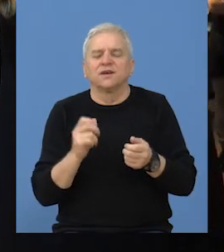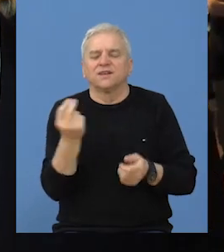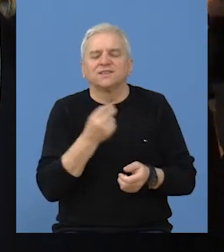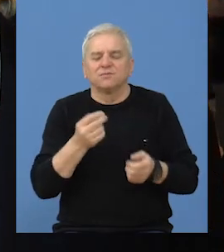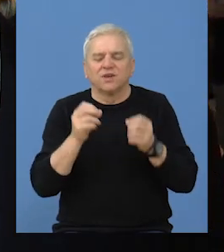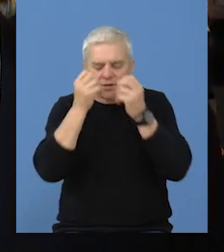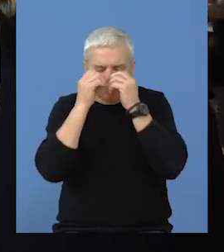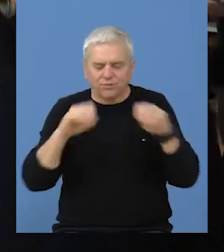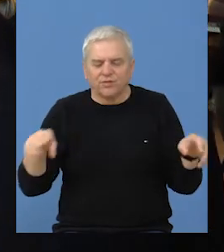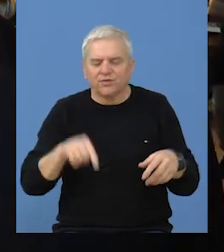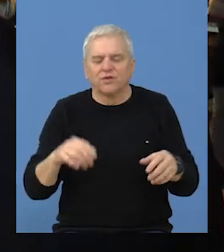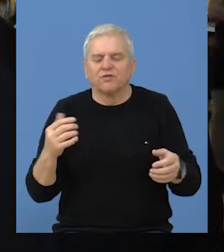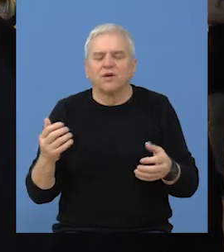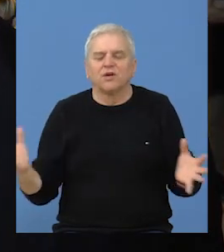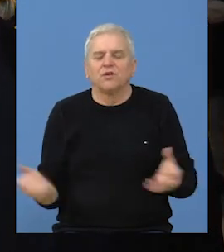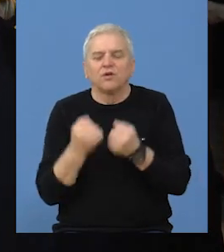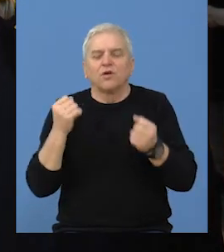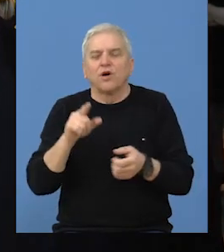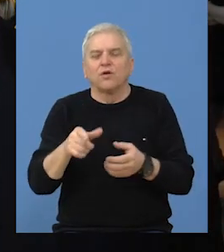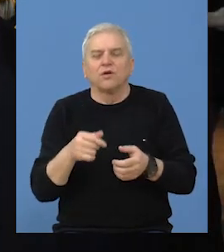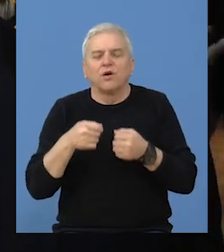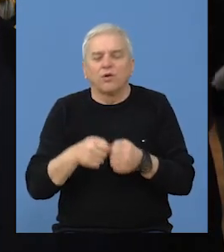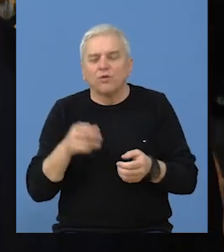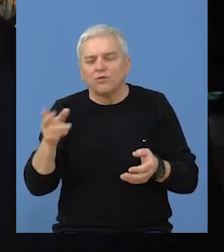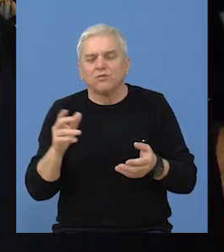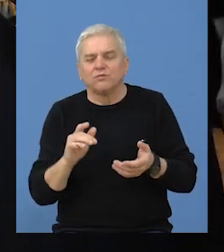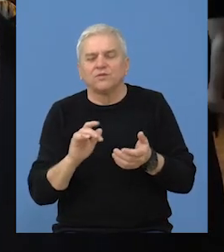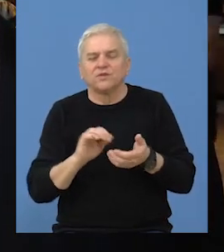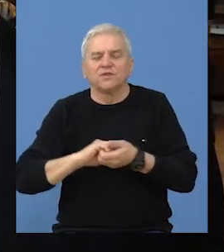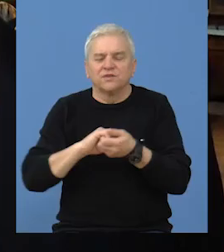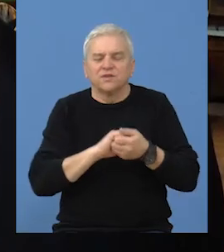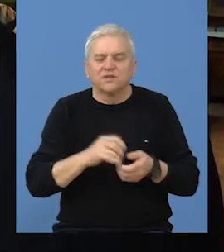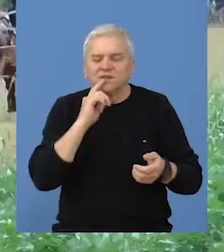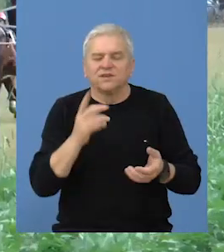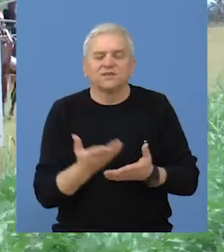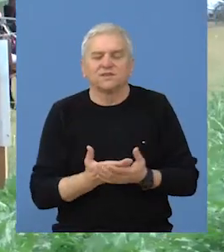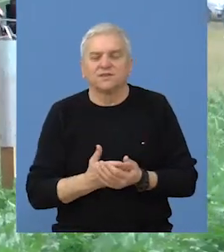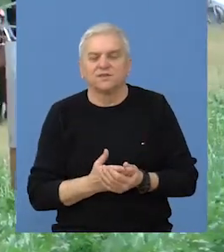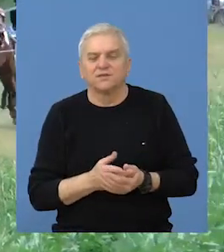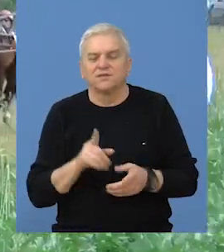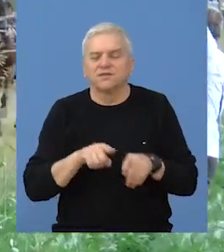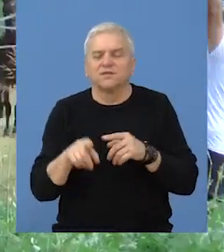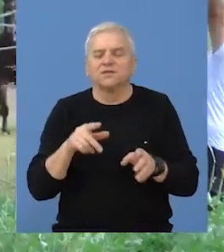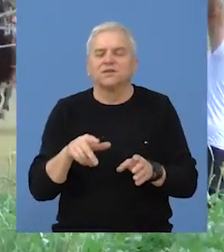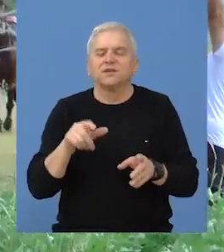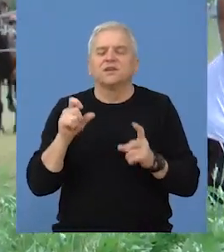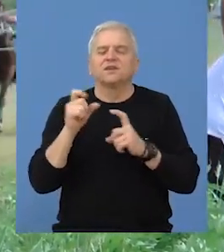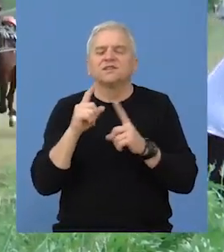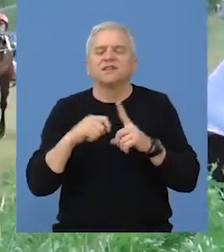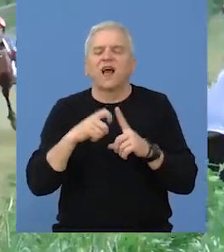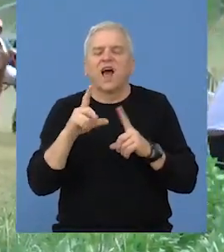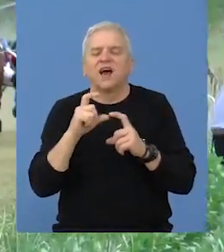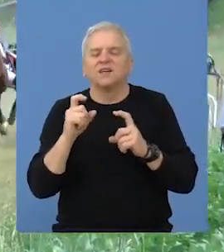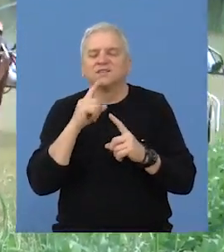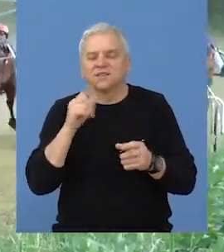Srbije se raspavao. I ove godine se ofornilava nova asociacija, to je takozvani